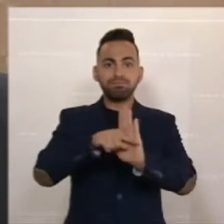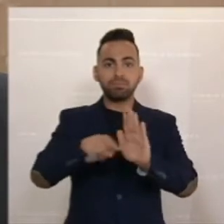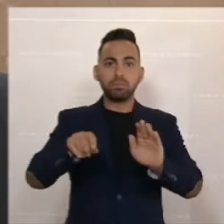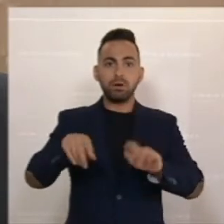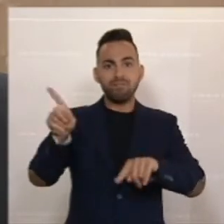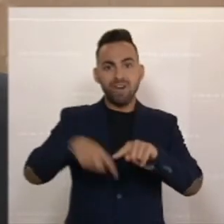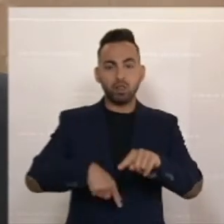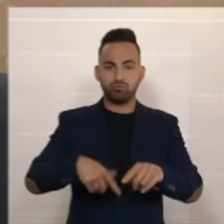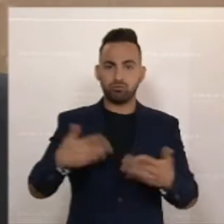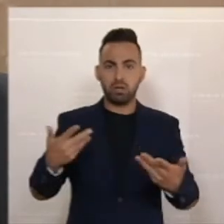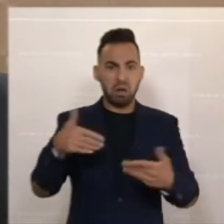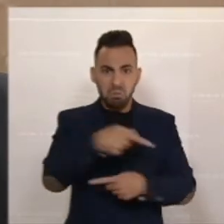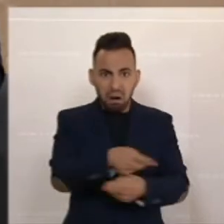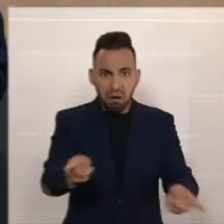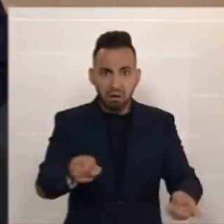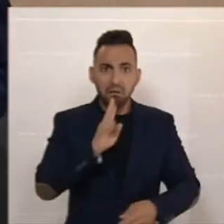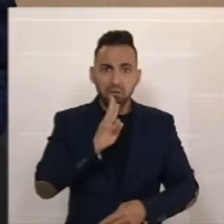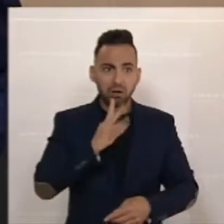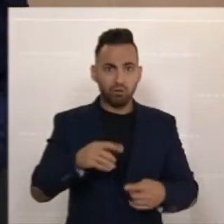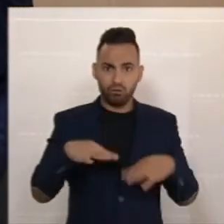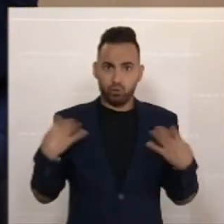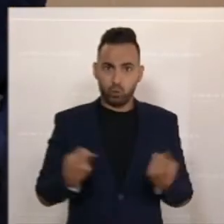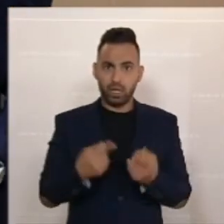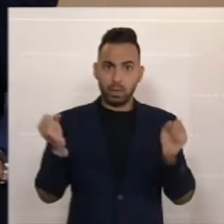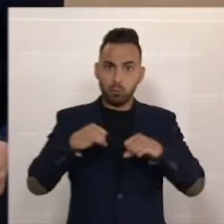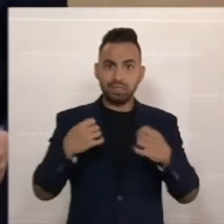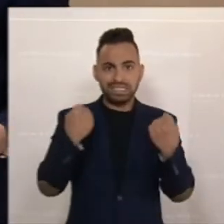Beitrag zur Sicherheit in unserer Republik.